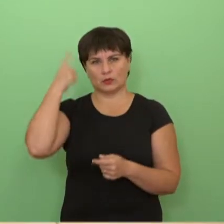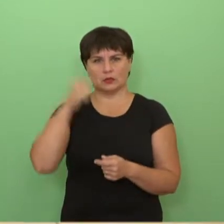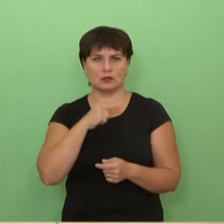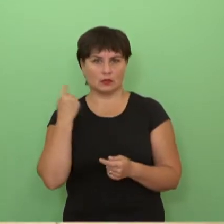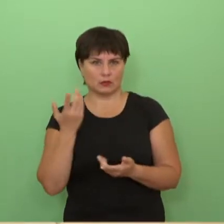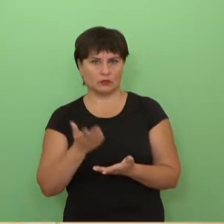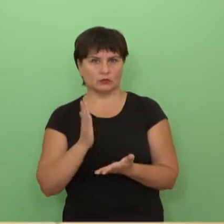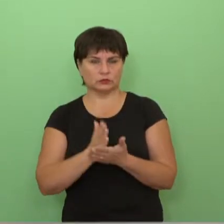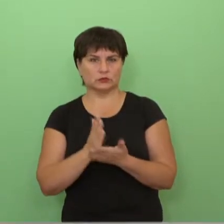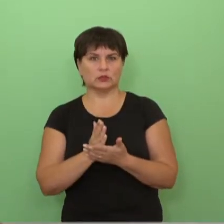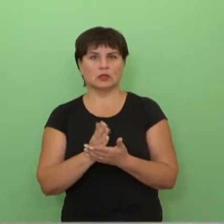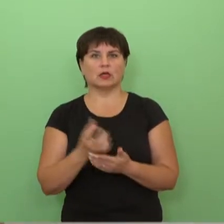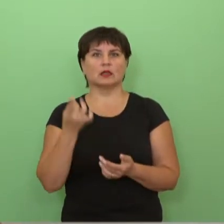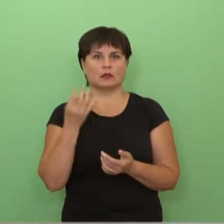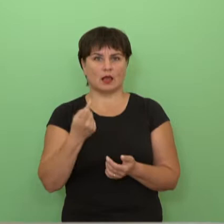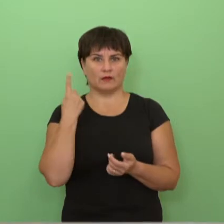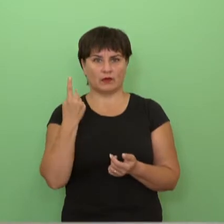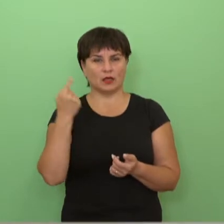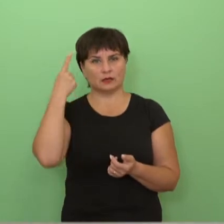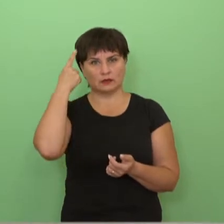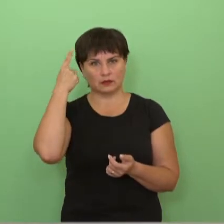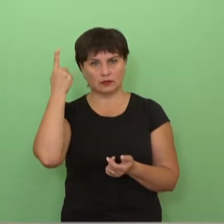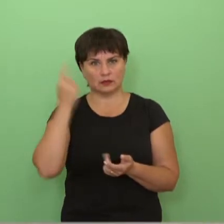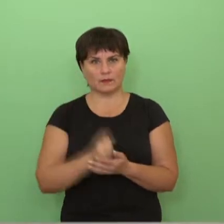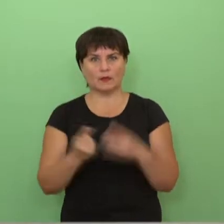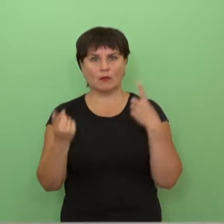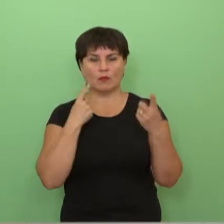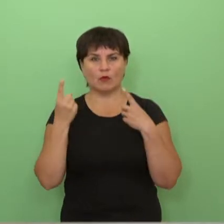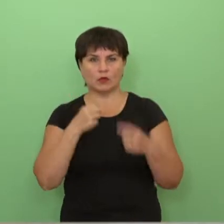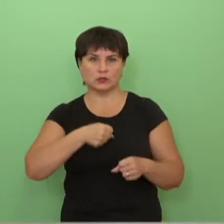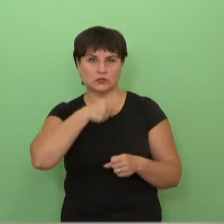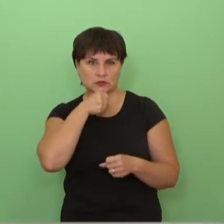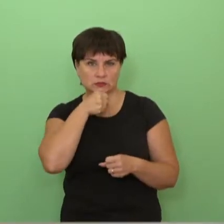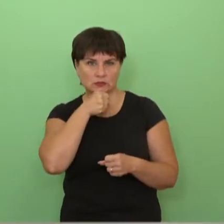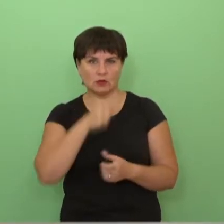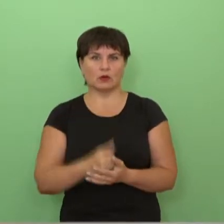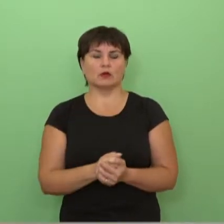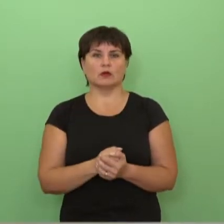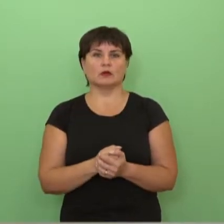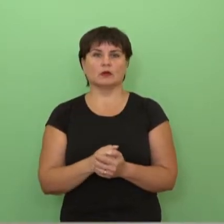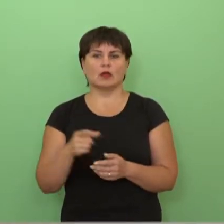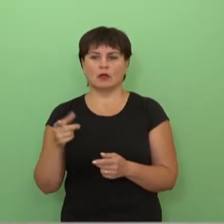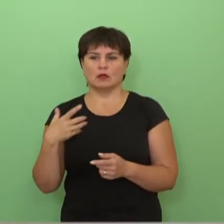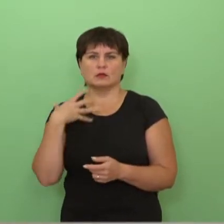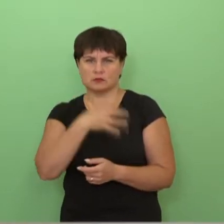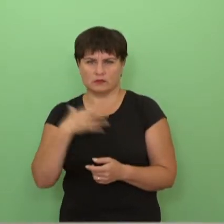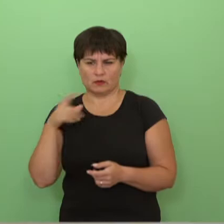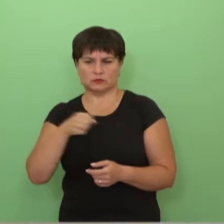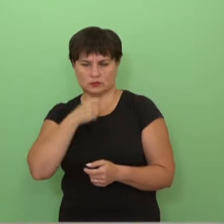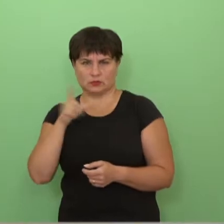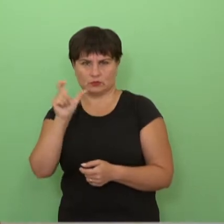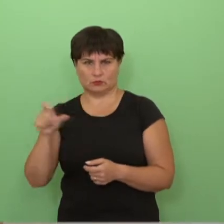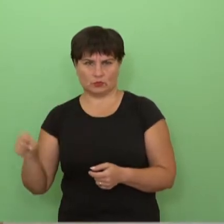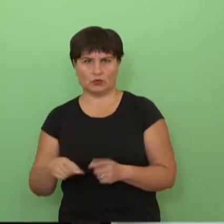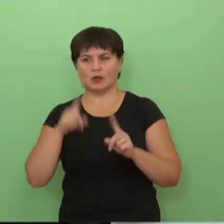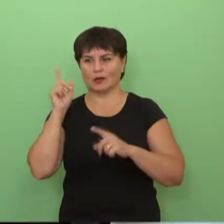gaunant. Tų idėjų iš tikrųjų nepaprastai daug. Prieš akis dar viena idėja. Pokalbės su seniorais